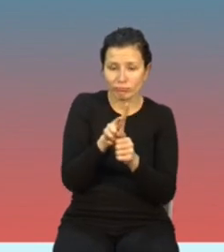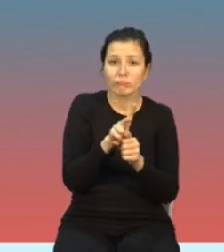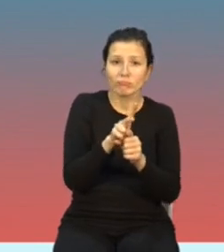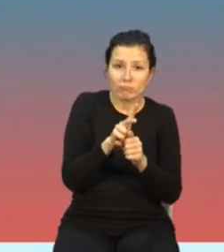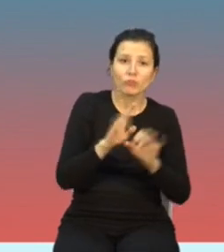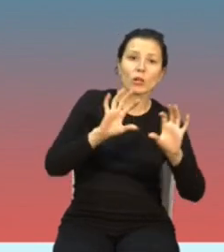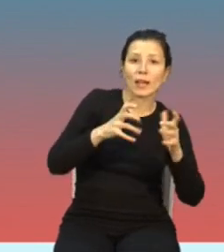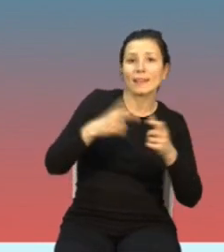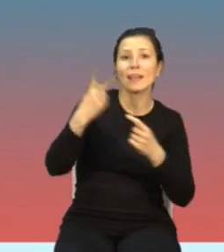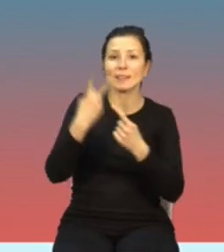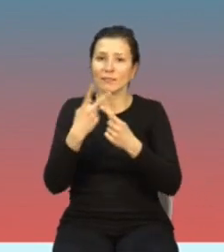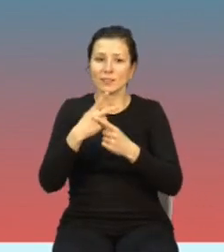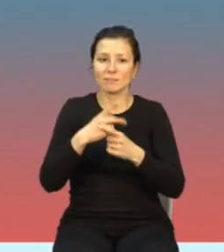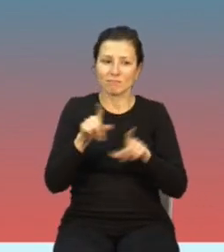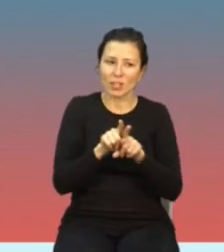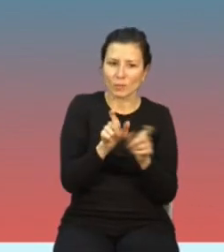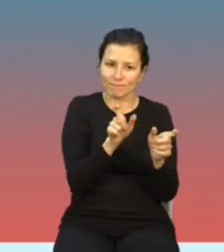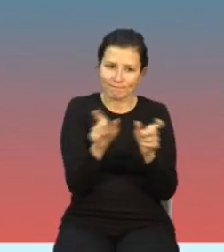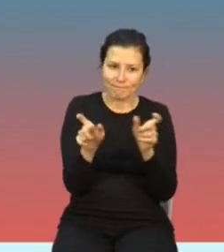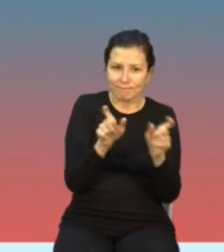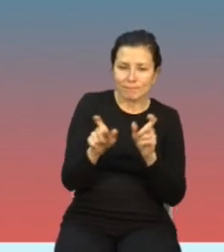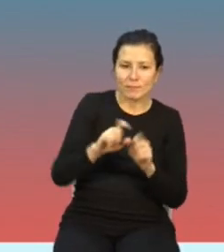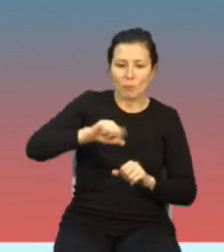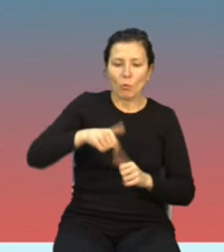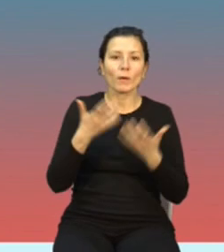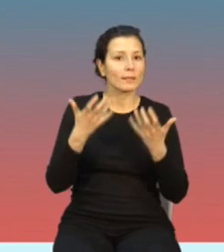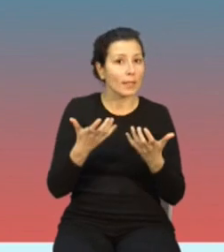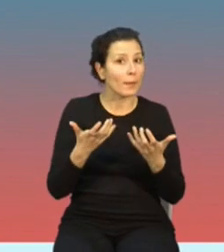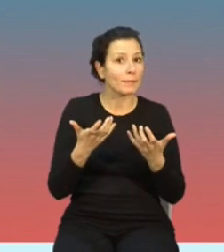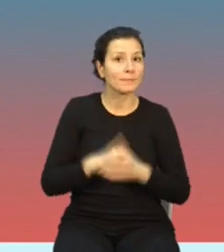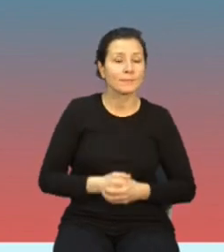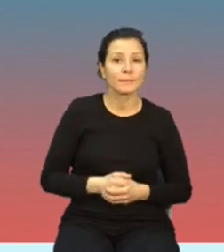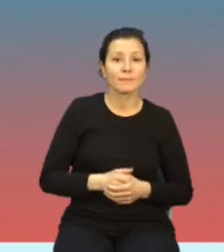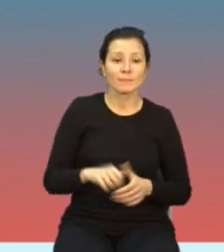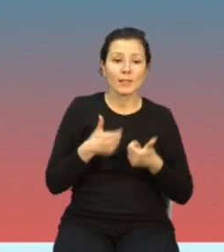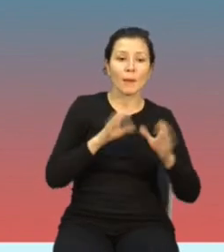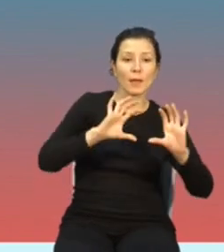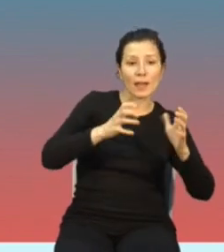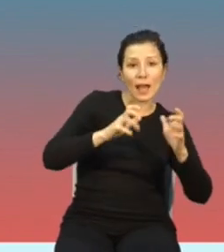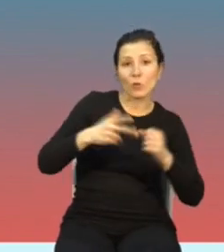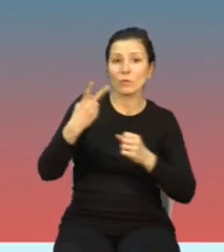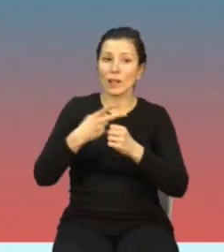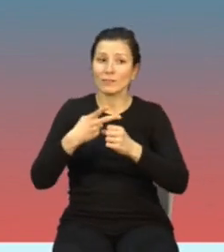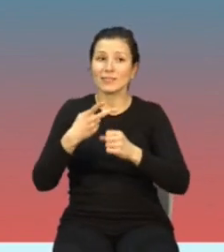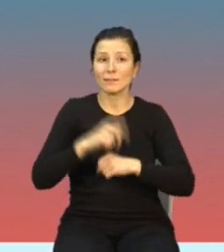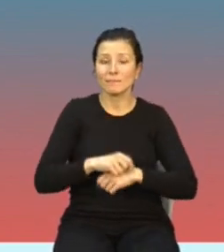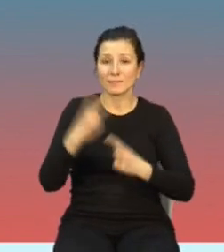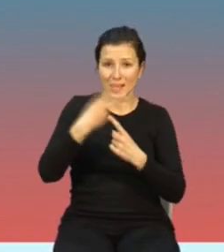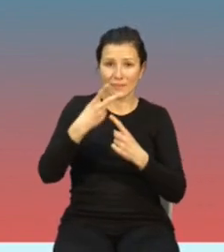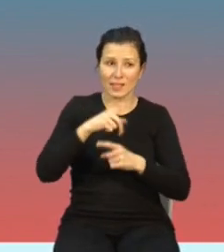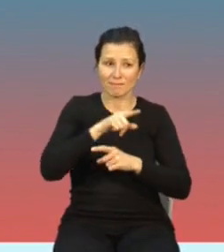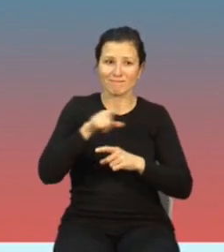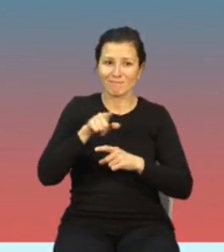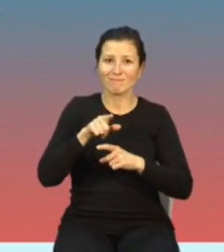radiowych i telewizyjnych. I zależy nam na tym, by w radiu i w telewizji mieliśmy dobrze zrównoważone